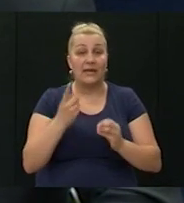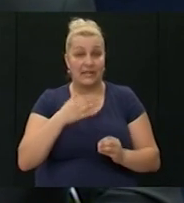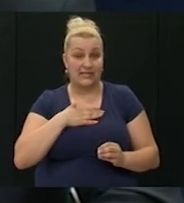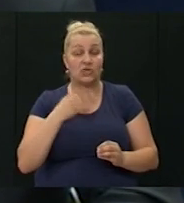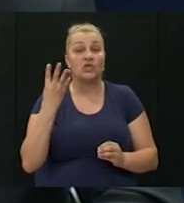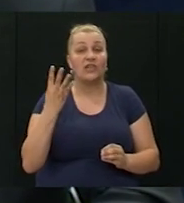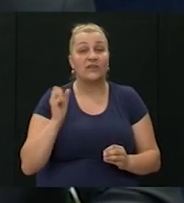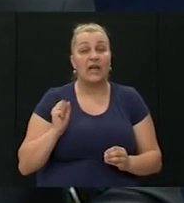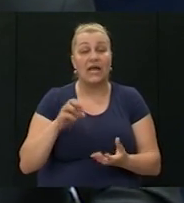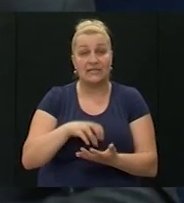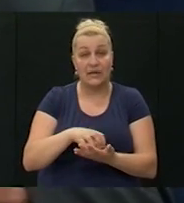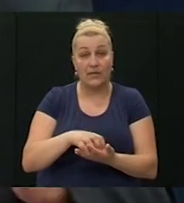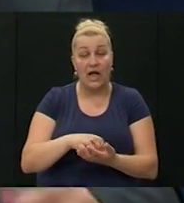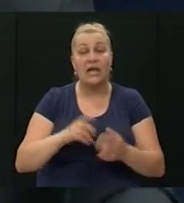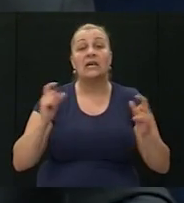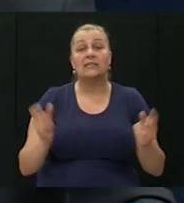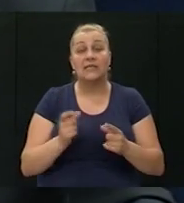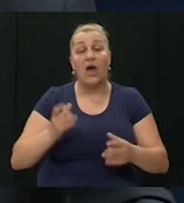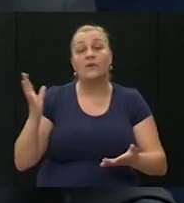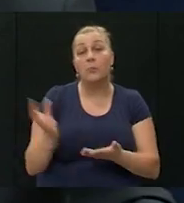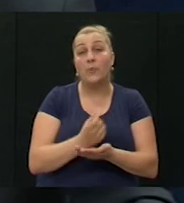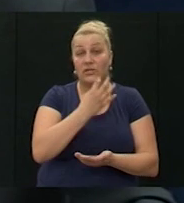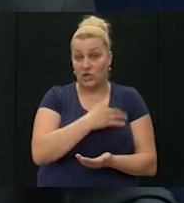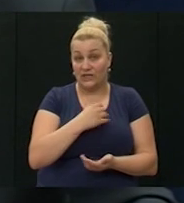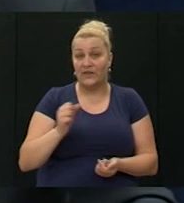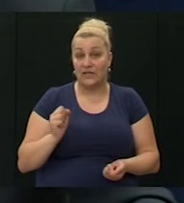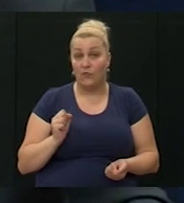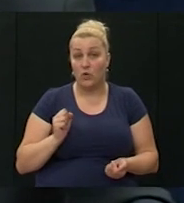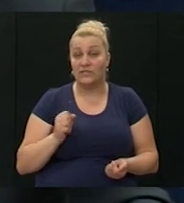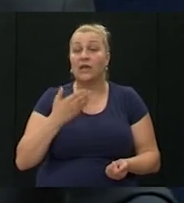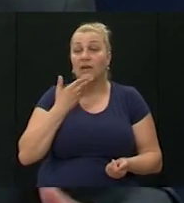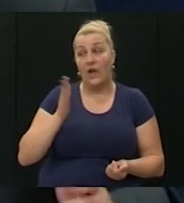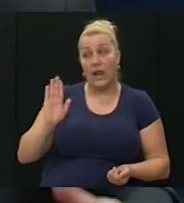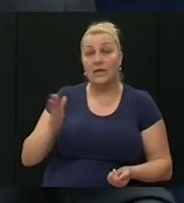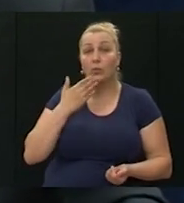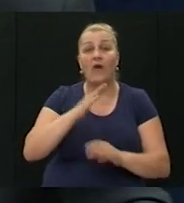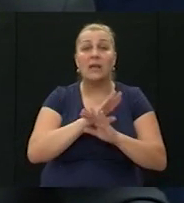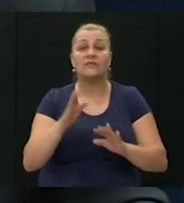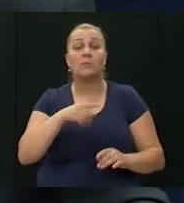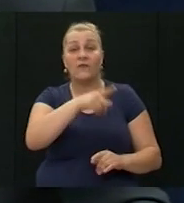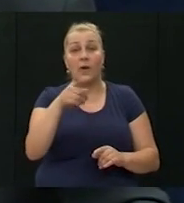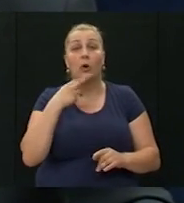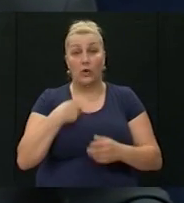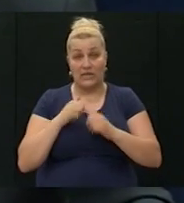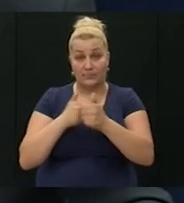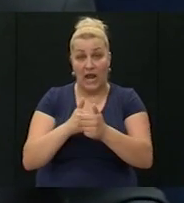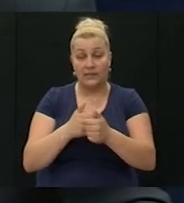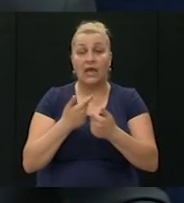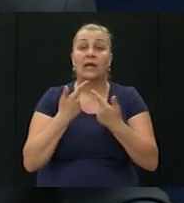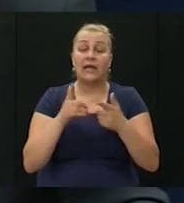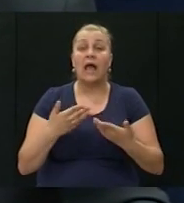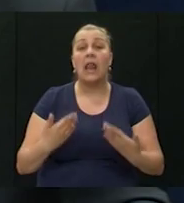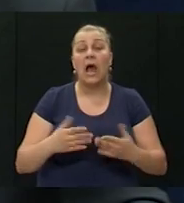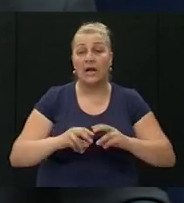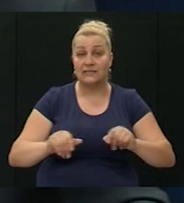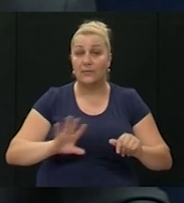naše četvrte gadinske brigade slavne pobjedičke Hrvatske vojske hvala njemu hvala svima koji nas pratite neka je laka zemlja